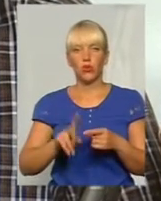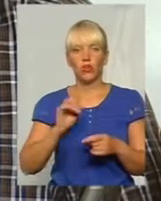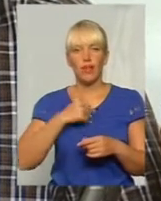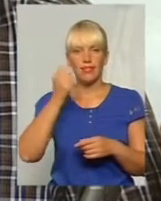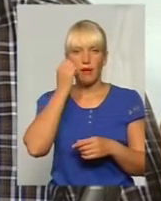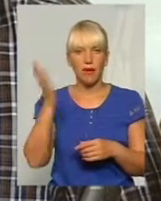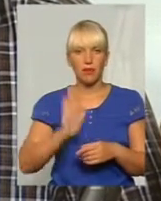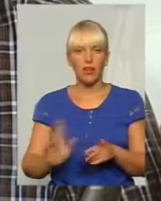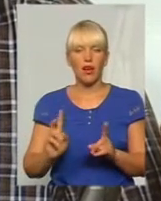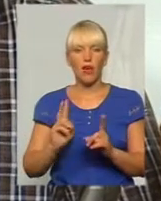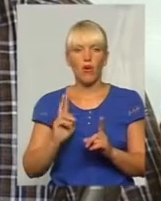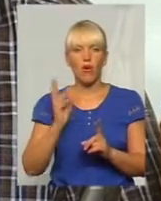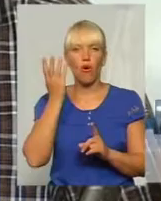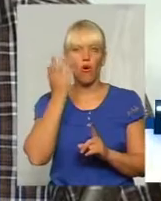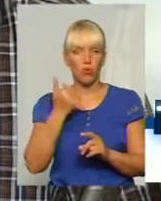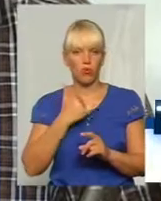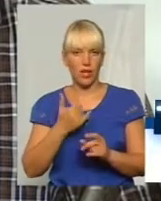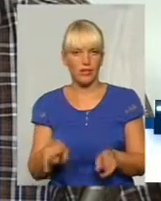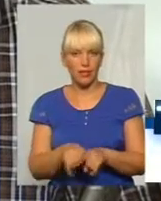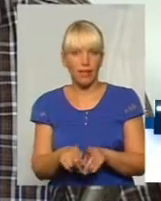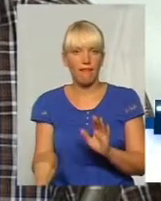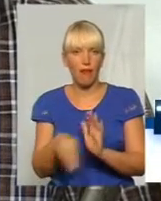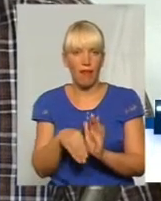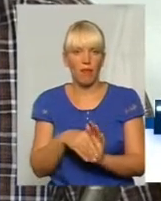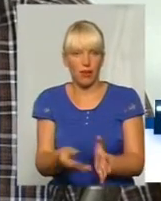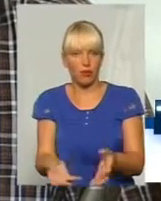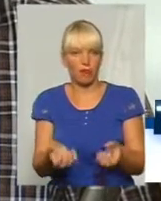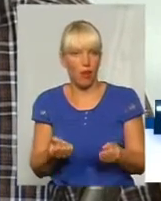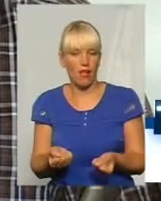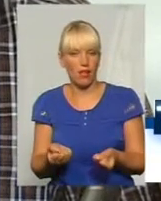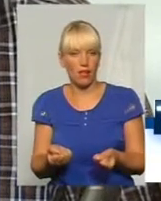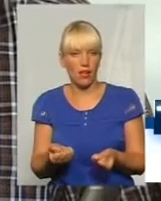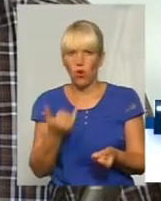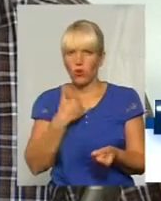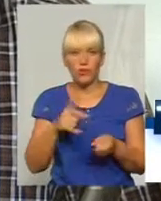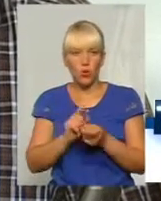раз брали депутата на такій сумі. Такої суми, взагалі, мабуть, не було.